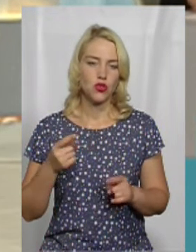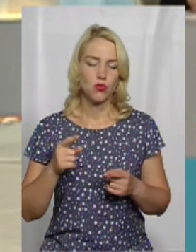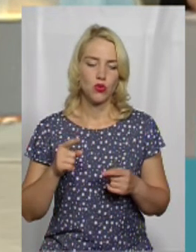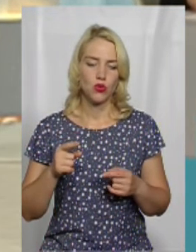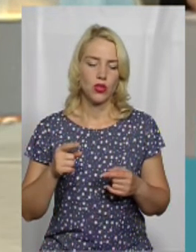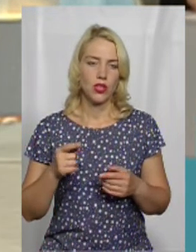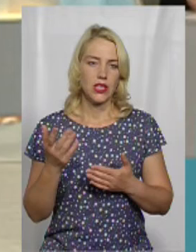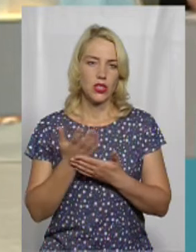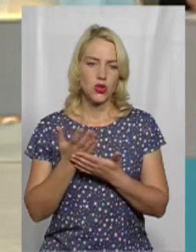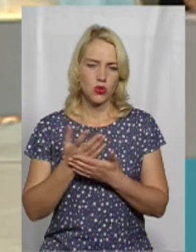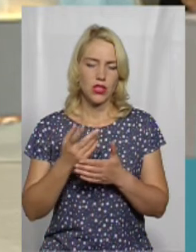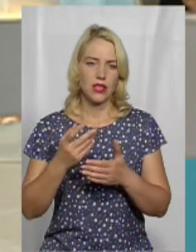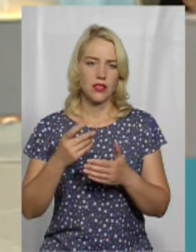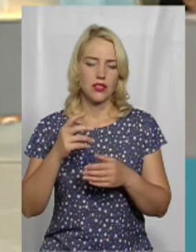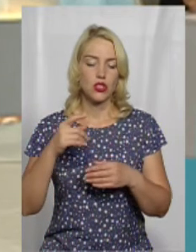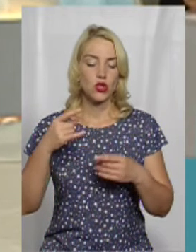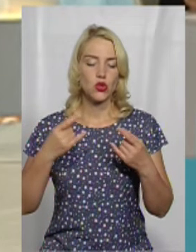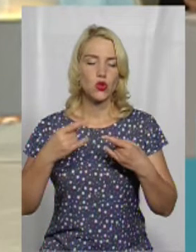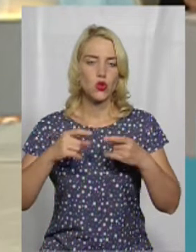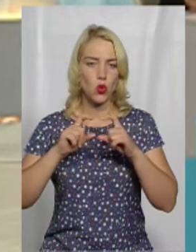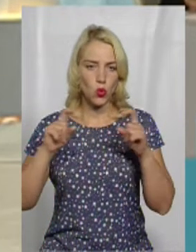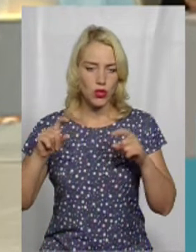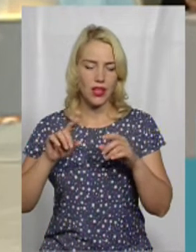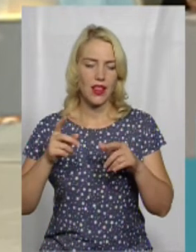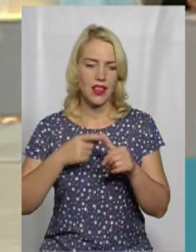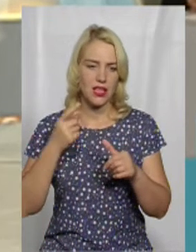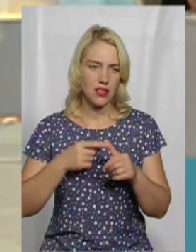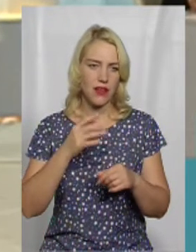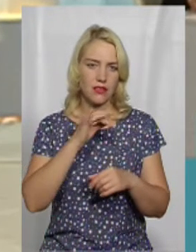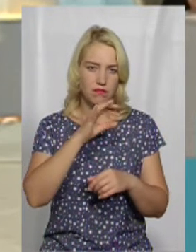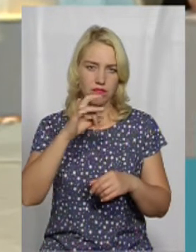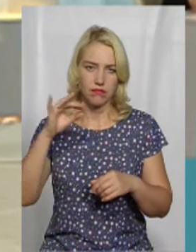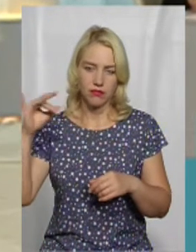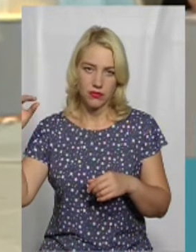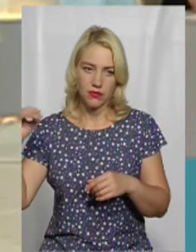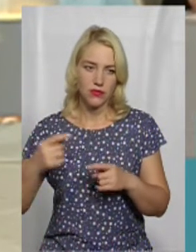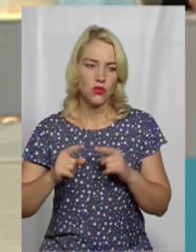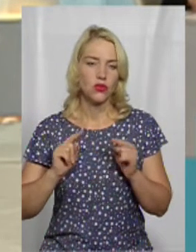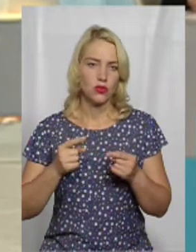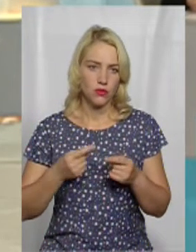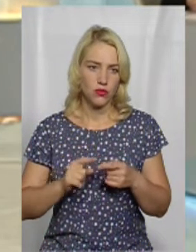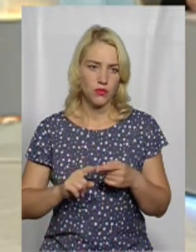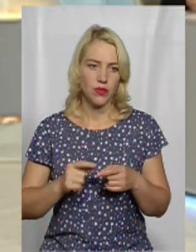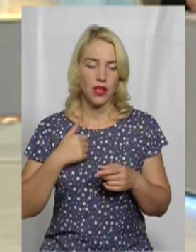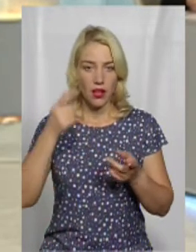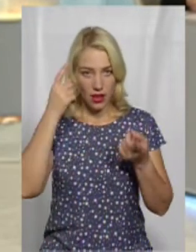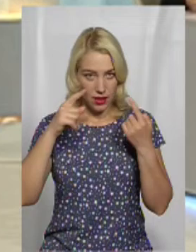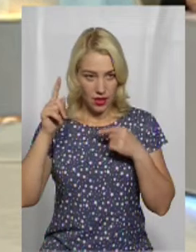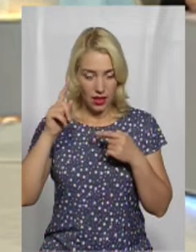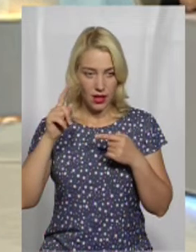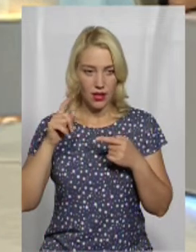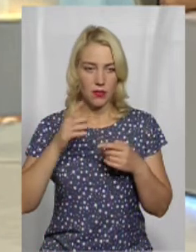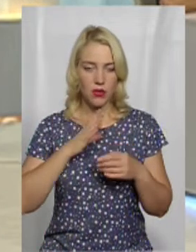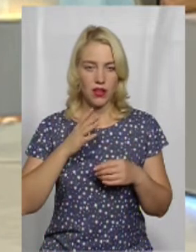називається Bad Rabbits Foundation, чому погані кролі? Насправді, ідея виникла